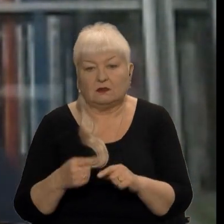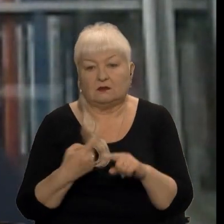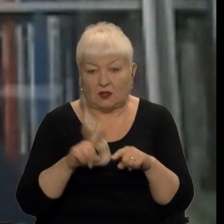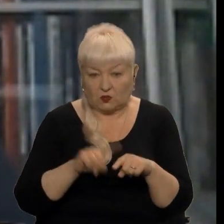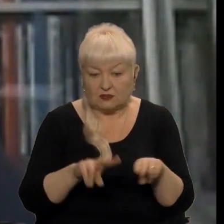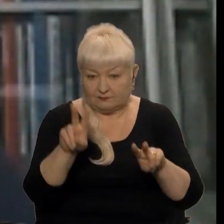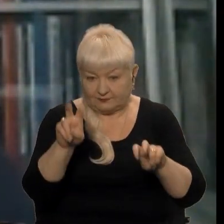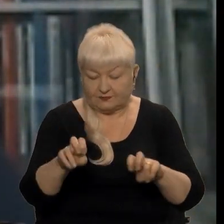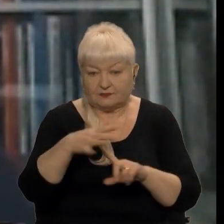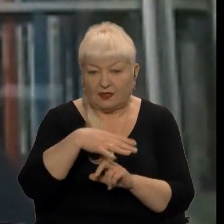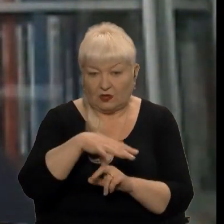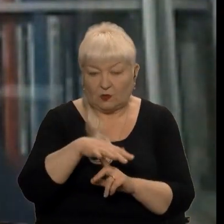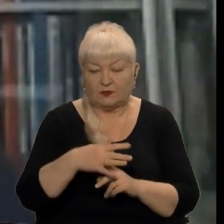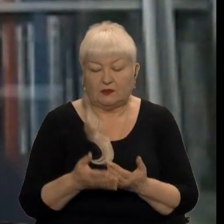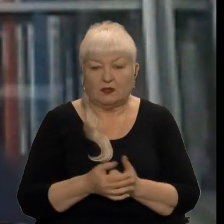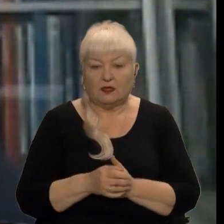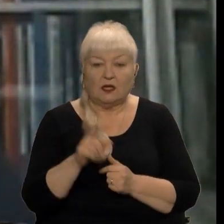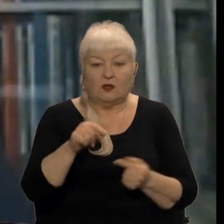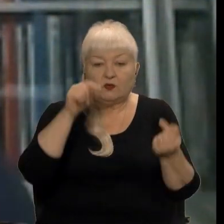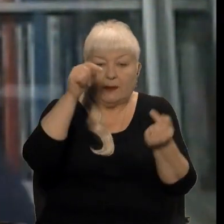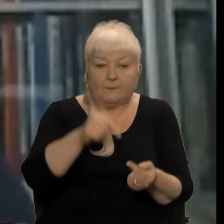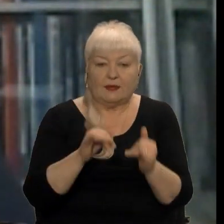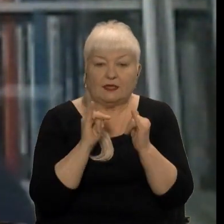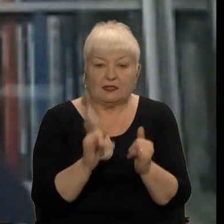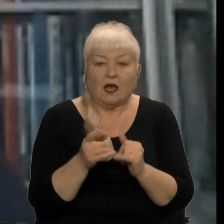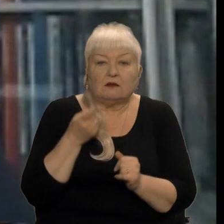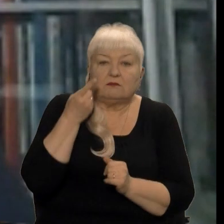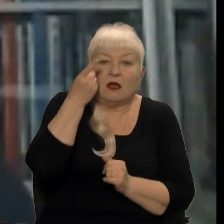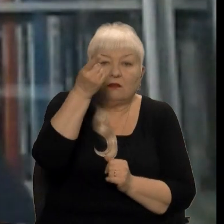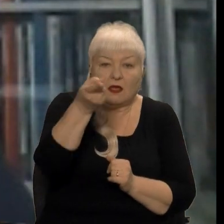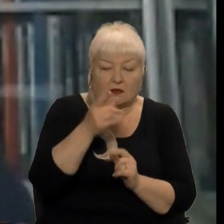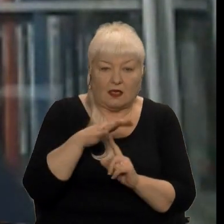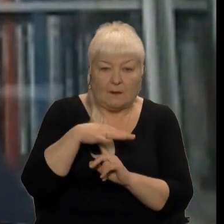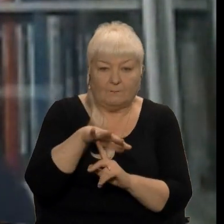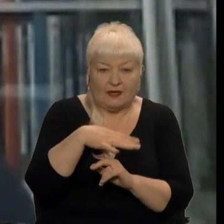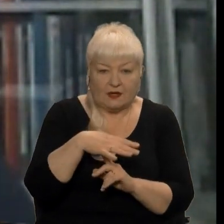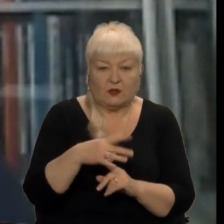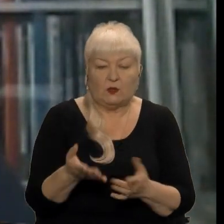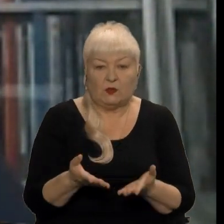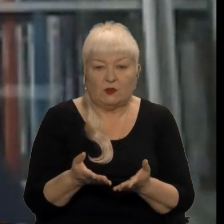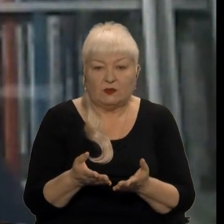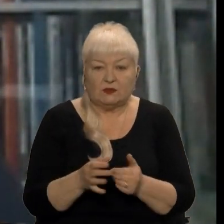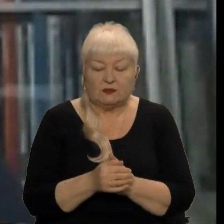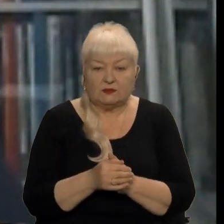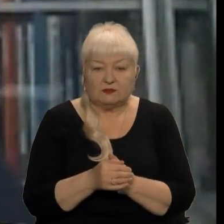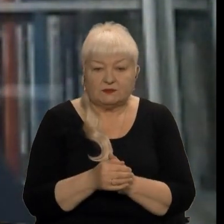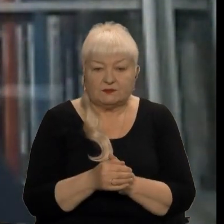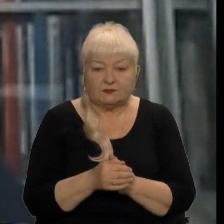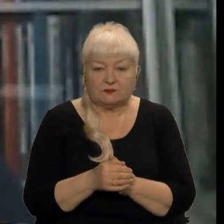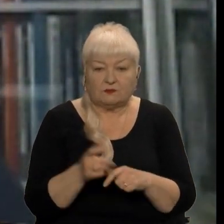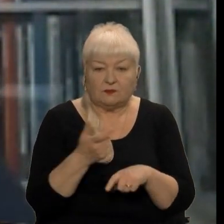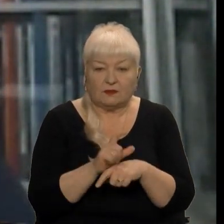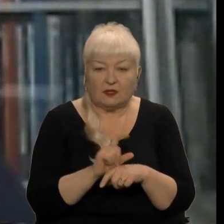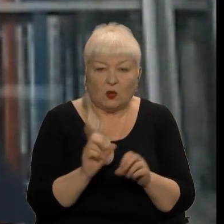гелікоптери. Вони призначалися для далеких перельотів, особливо, так, мовити, в небезпечних